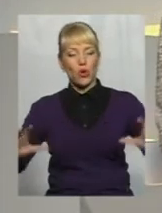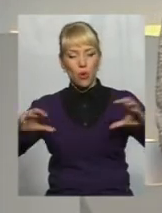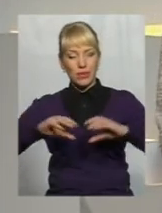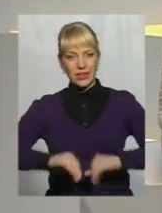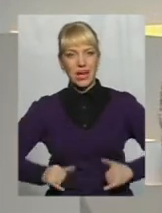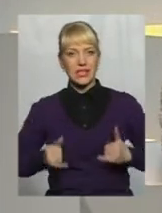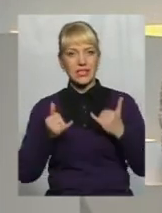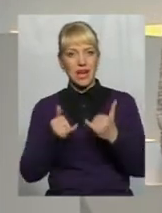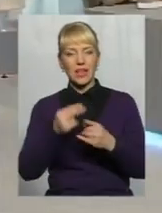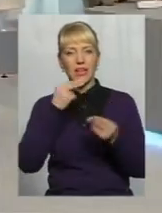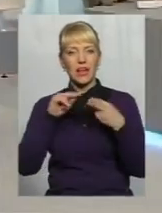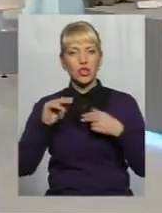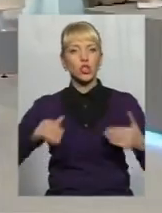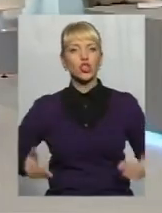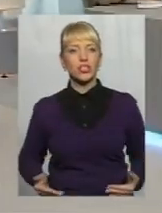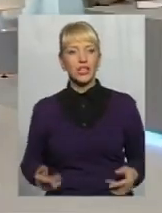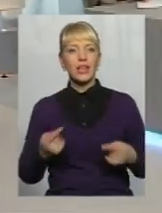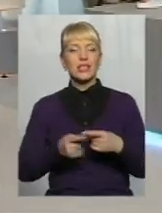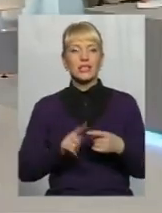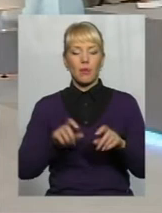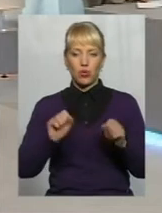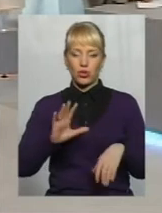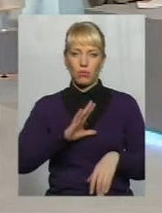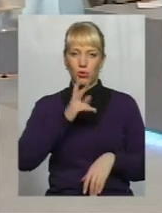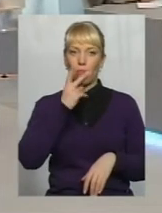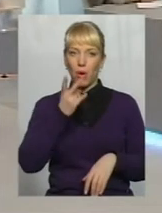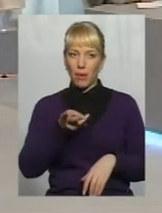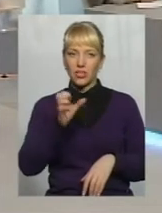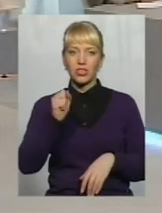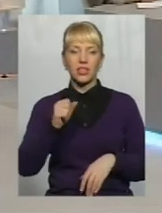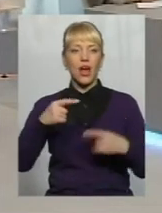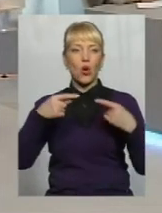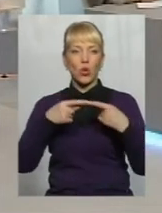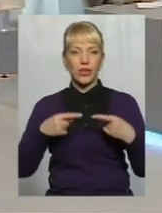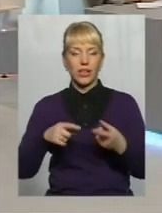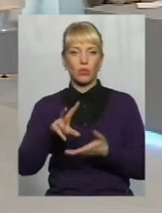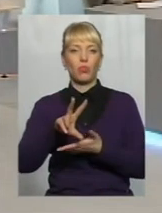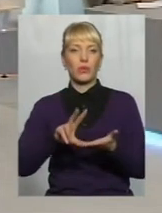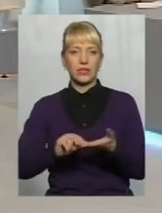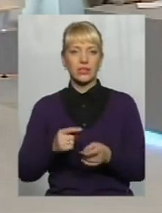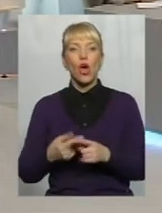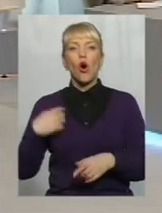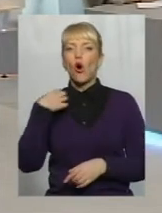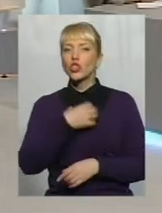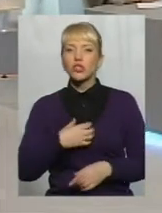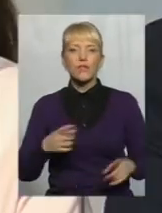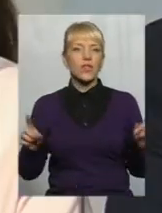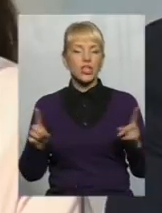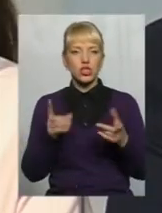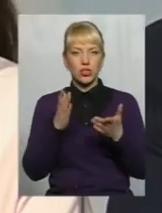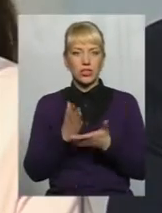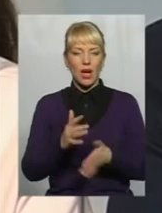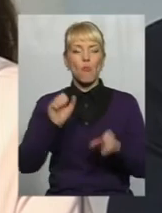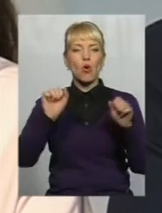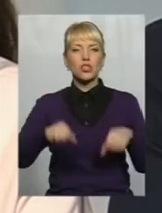заради кращого життя Оце можна було побачити на конкретному прикладі Основне, що є можливість відчути,